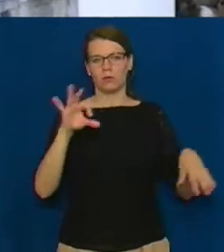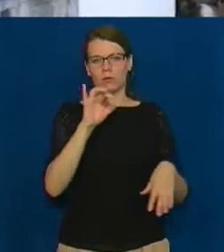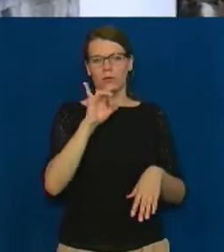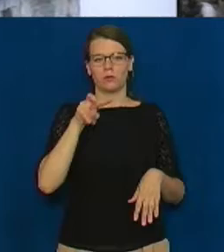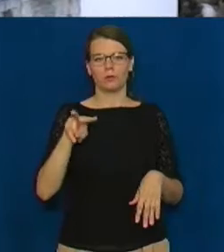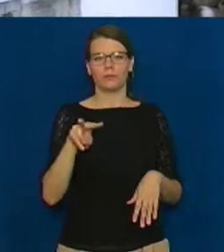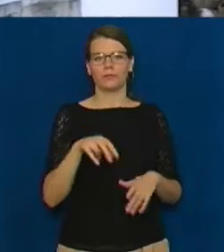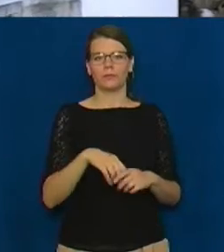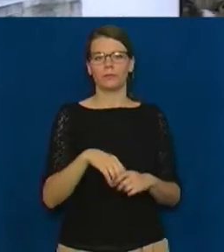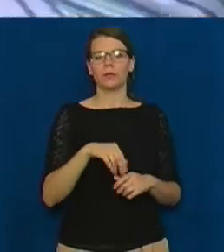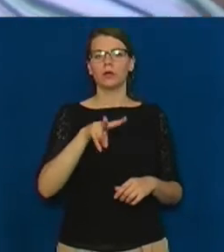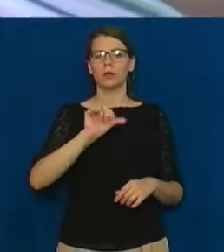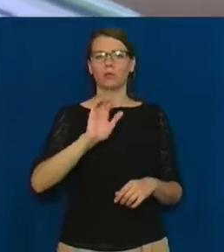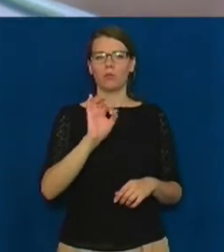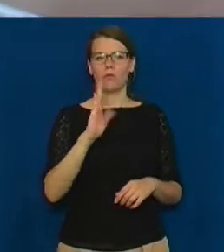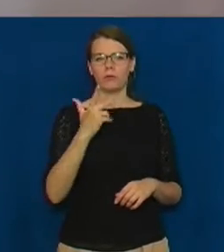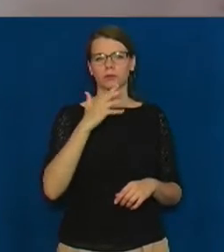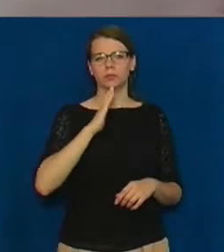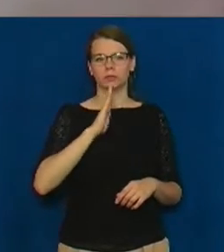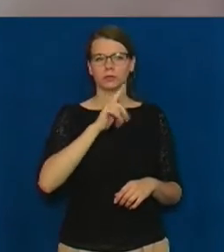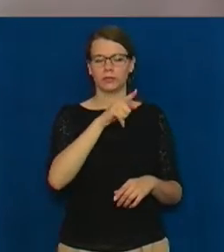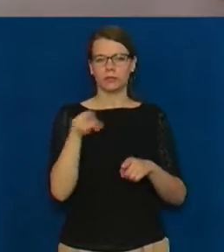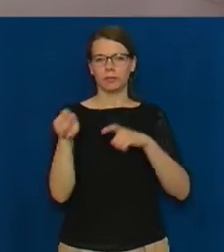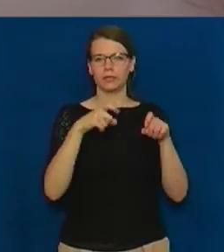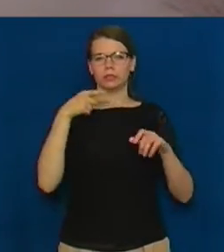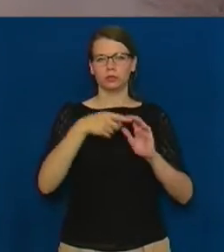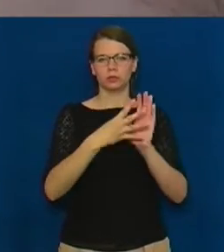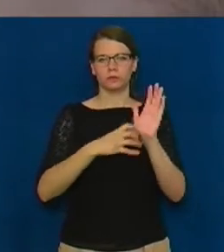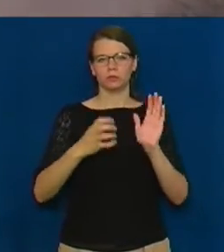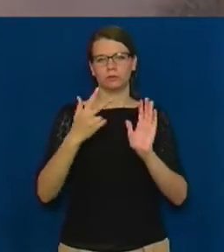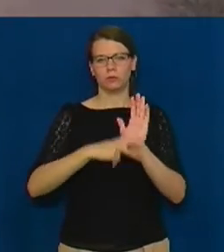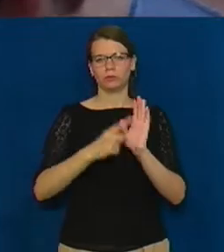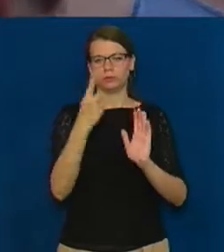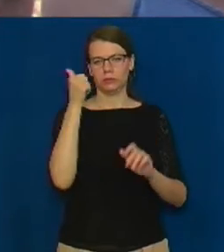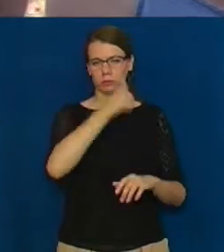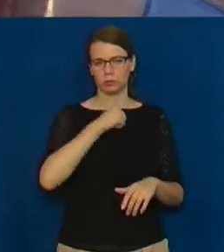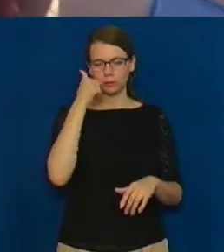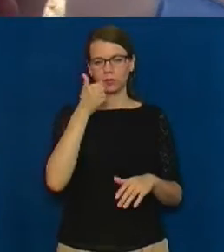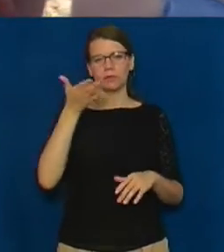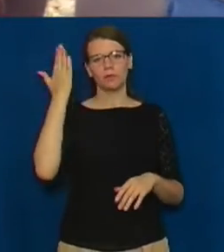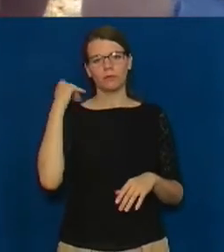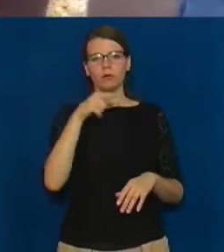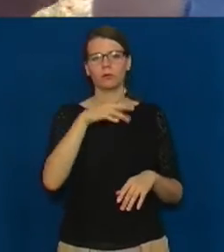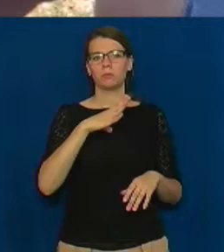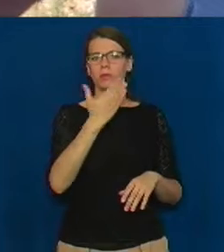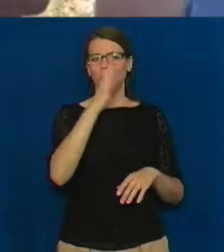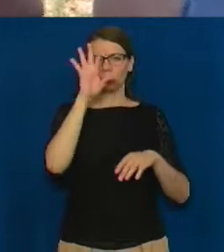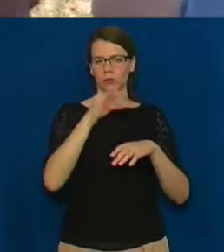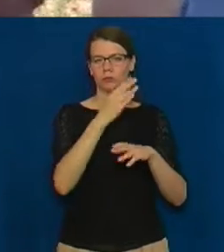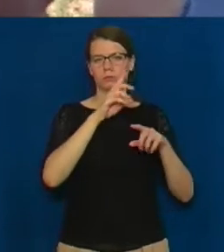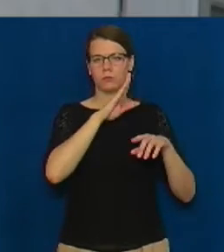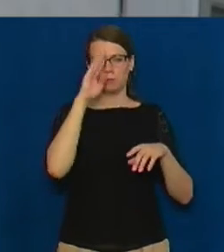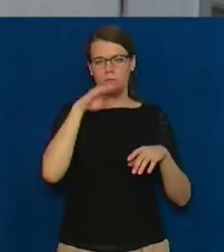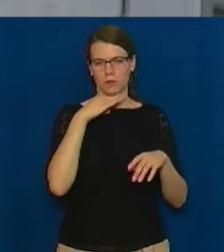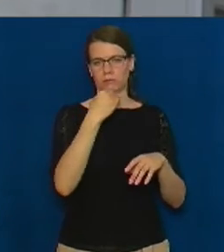Головачова переїхала до цього будинку у 1981-му. Раніше він належав батькам її чоловіка. Вони ж